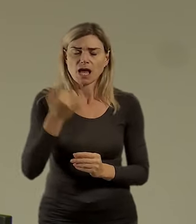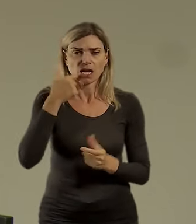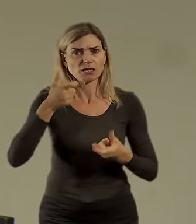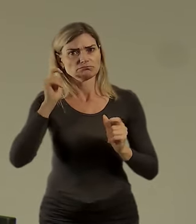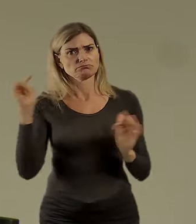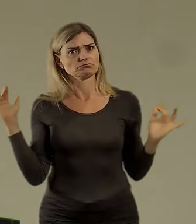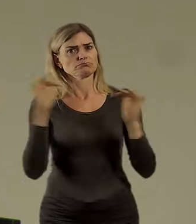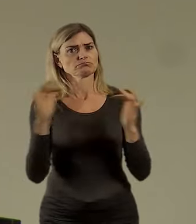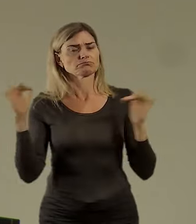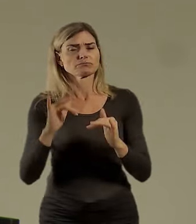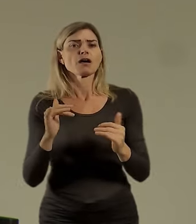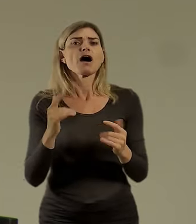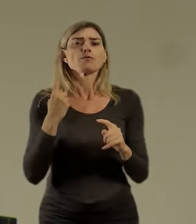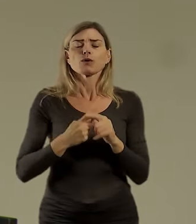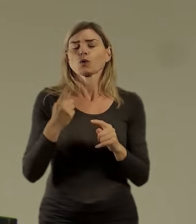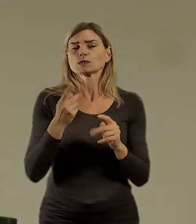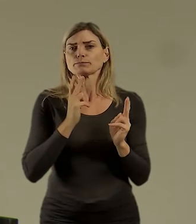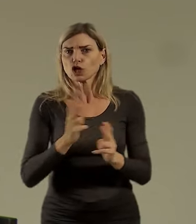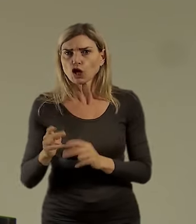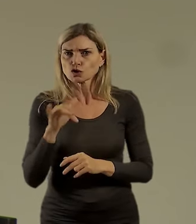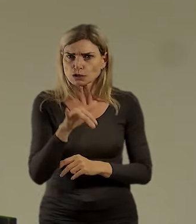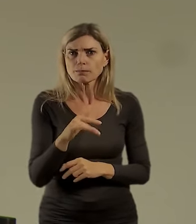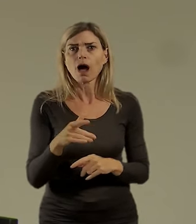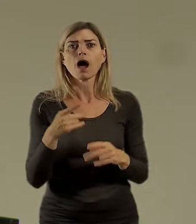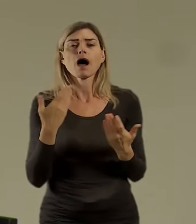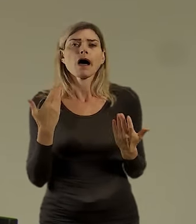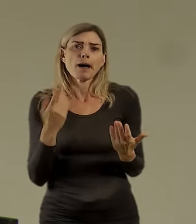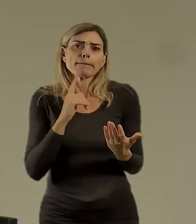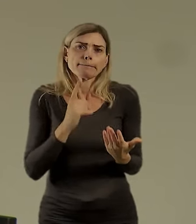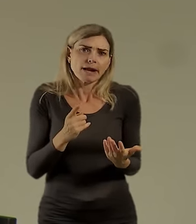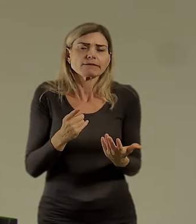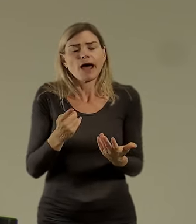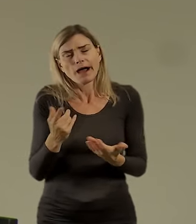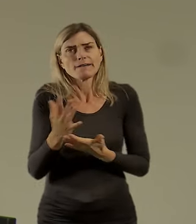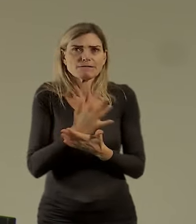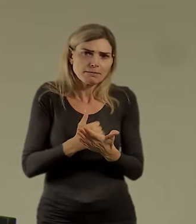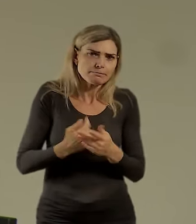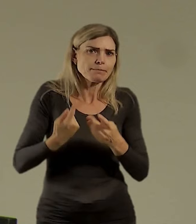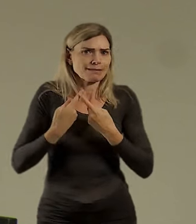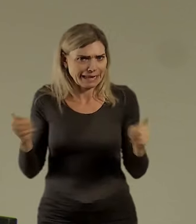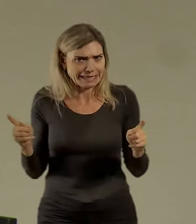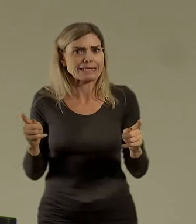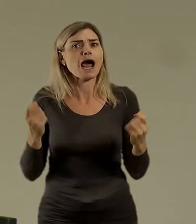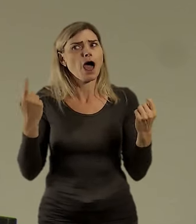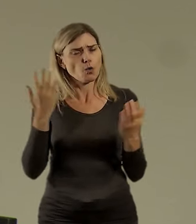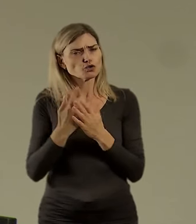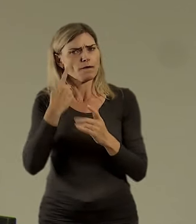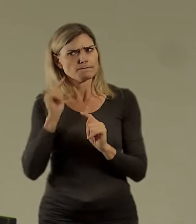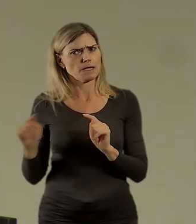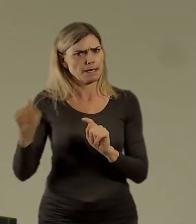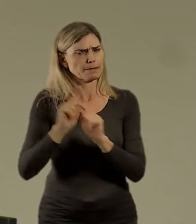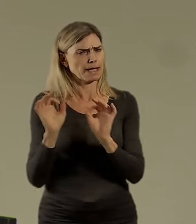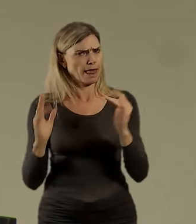Jsou tady příležitosti. Máme trošku nižší platy než jinde, ale věc se srovnává. A je